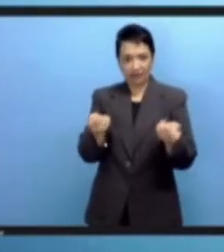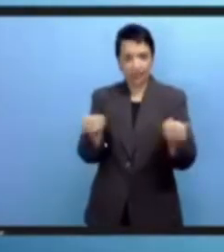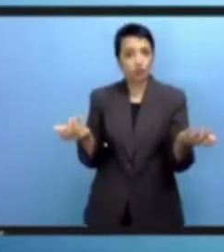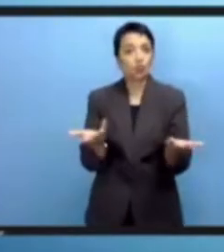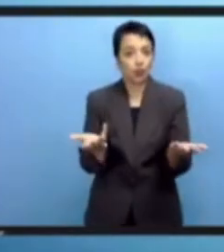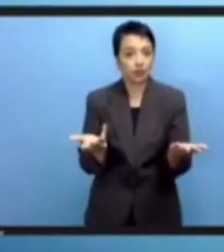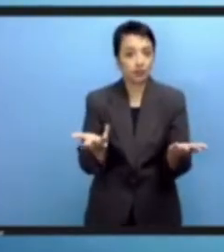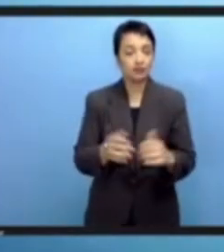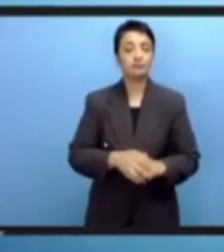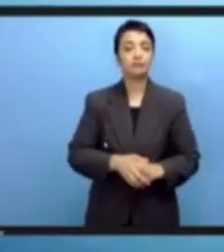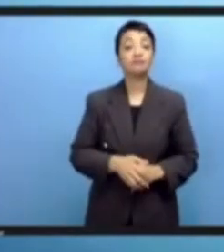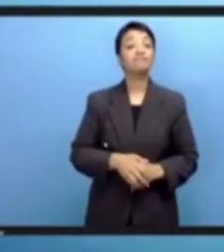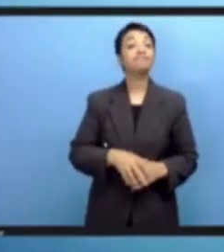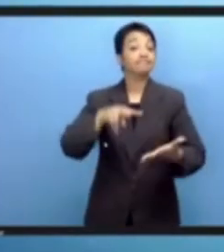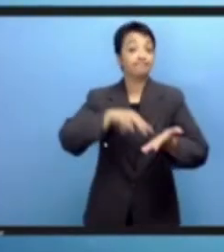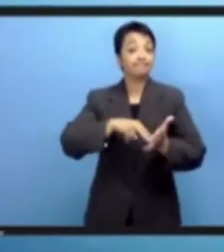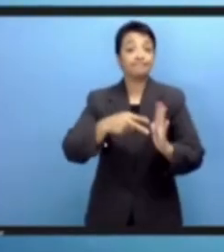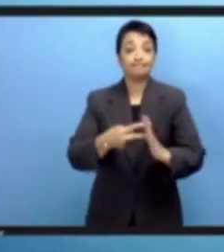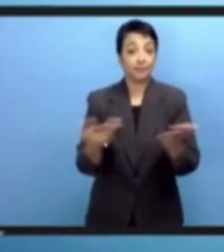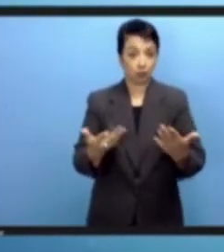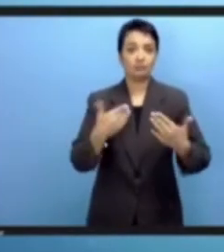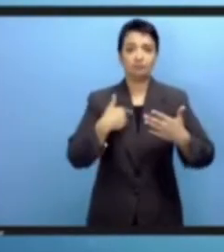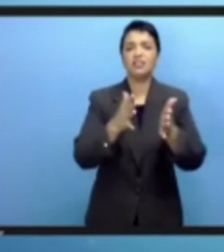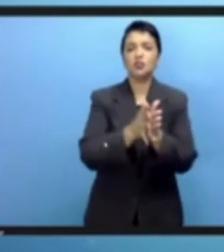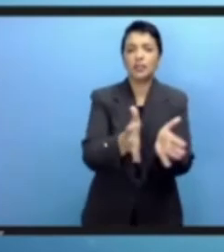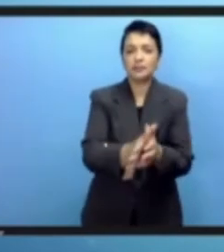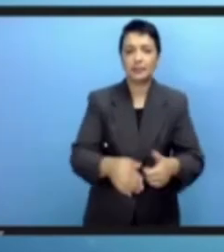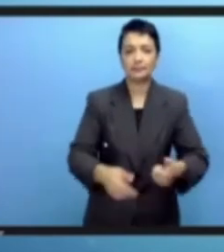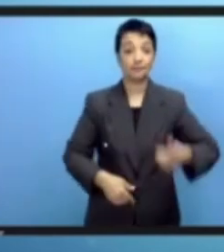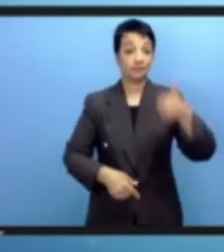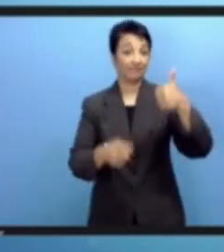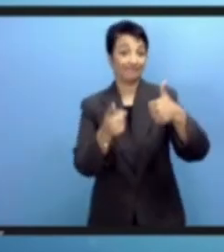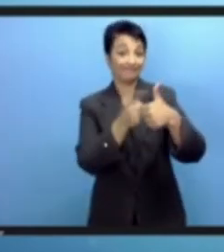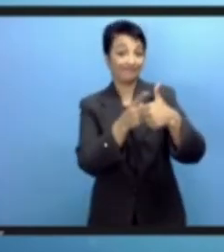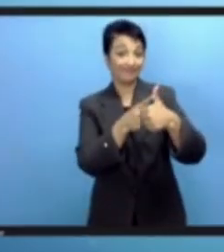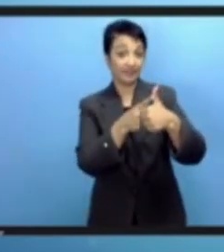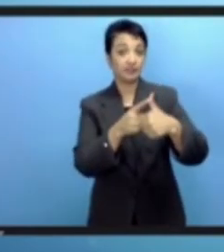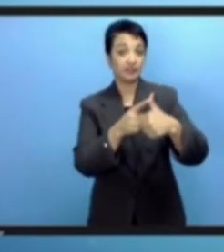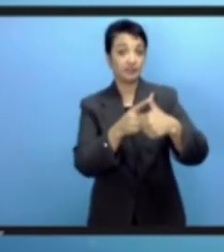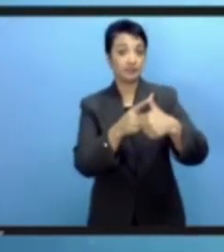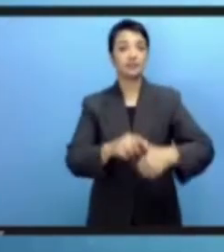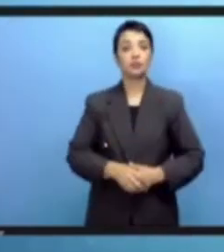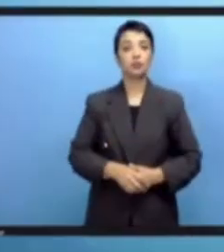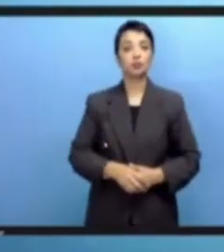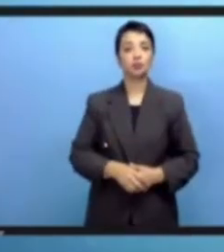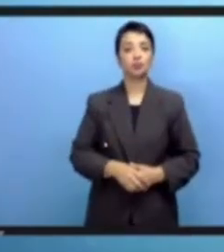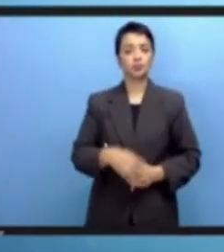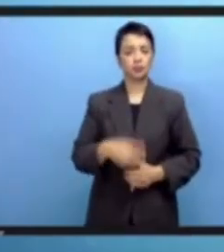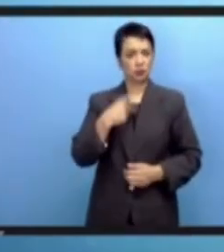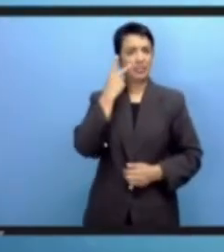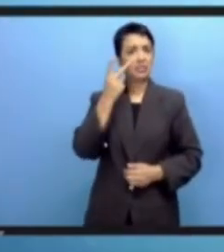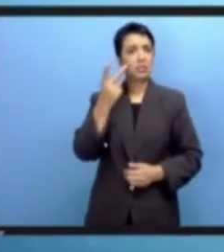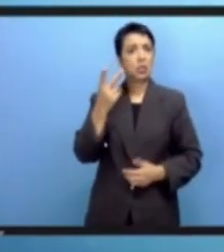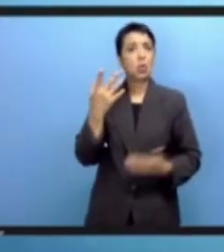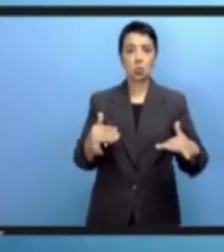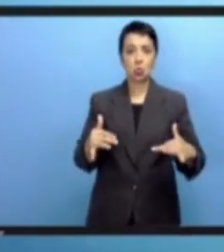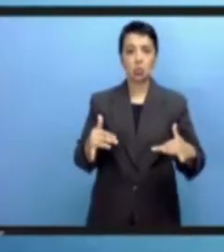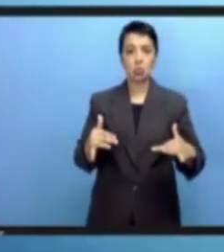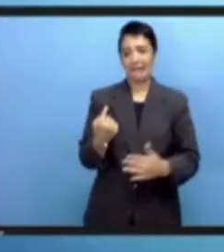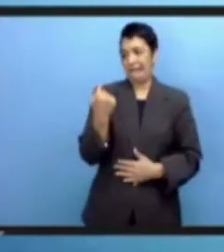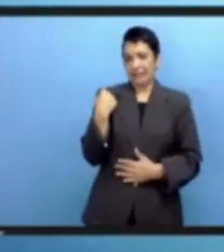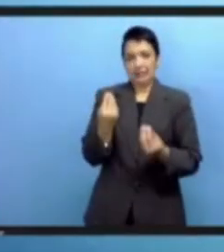لحكمة الانترنت من وجهة نظري فإن ذلك يعني التالي أولا كل هذه الأزمات